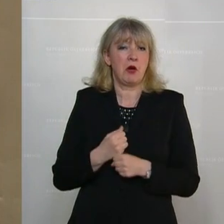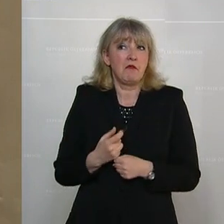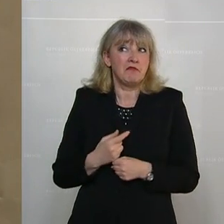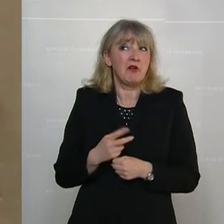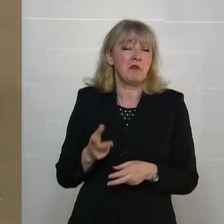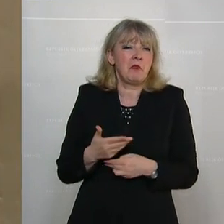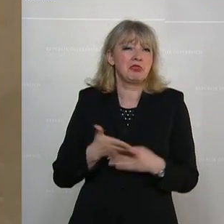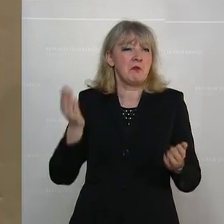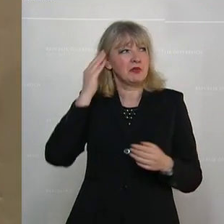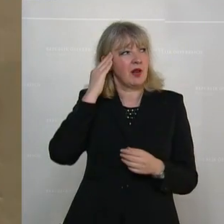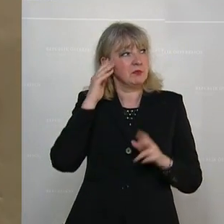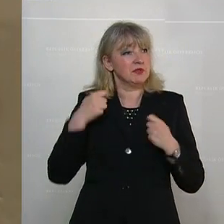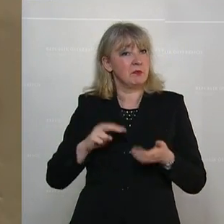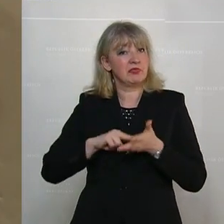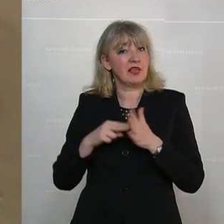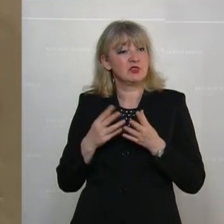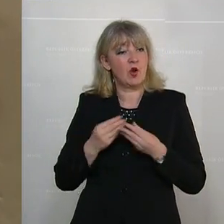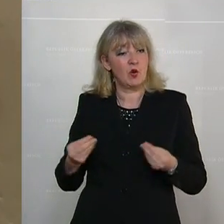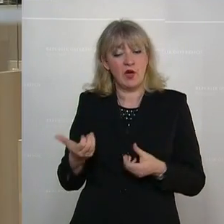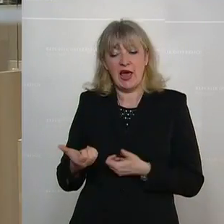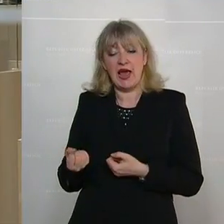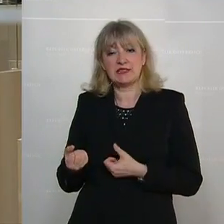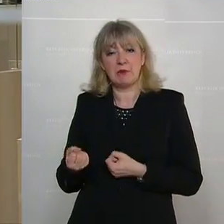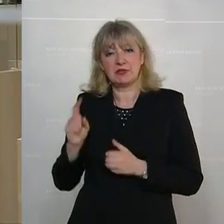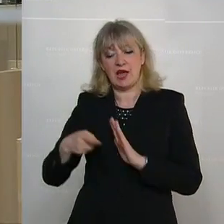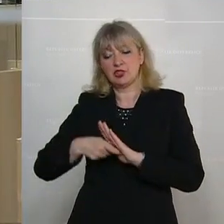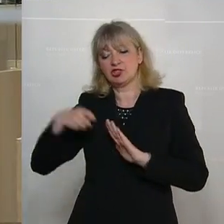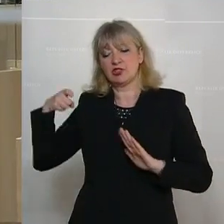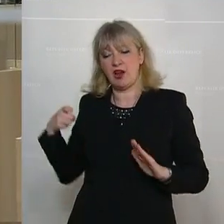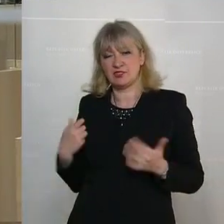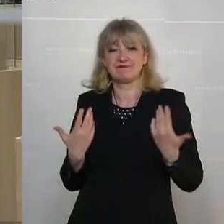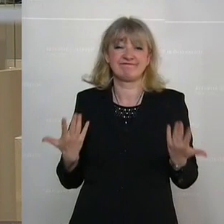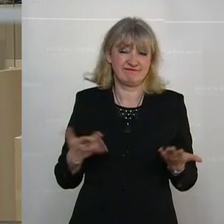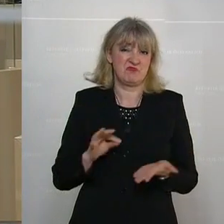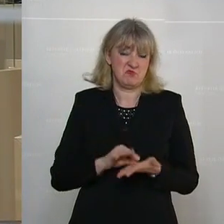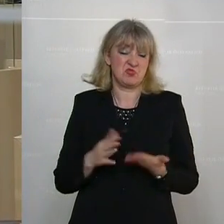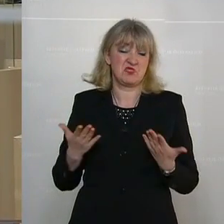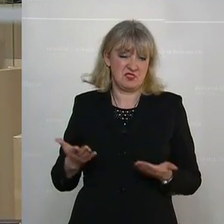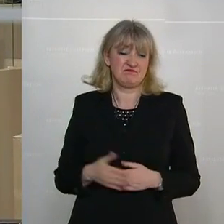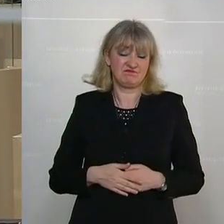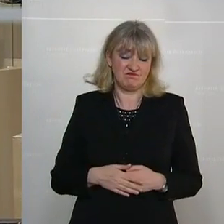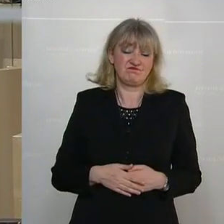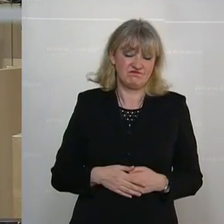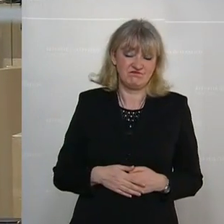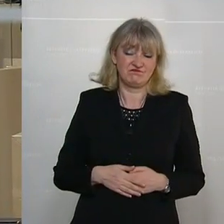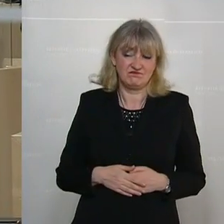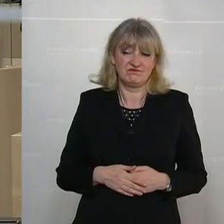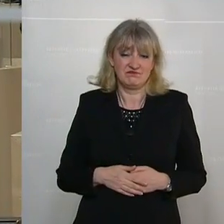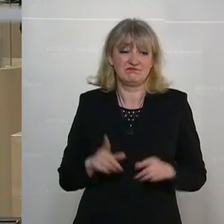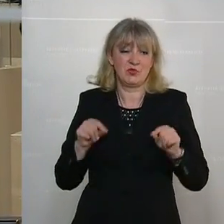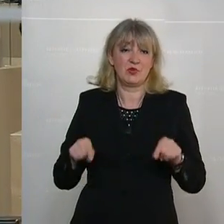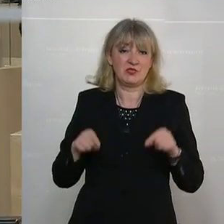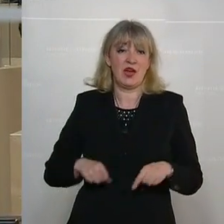geglaubt hat, dass es eine technische Lösung gibt, dass man die SMS wieder hervorholt. Das ist der Punkt. Und nichts anderes. Das hier